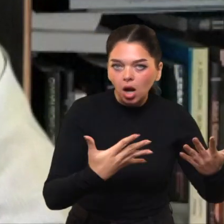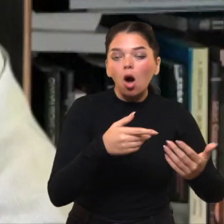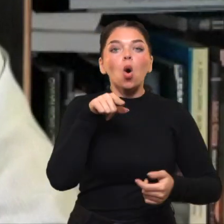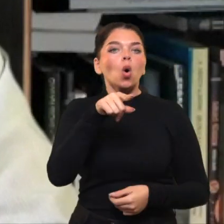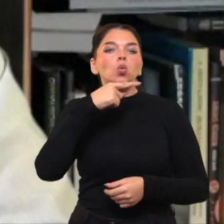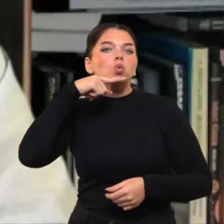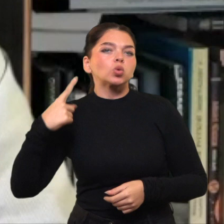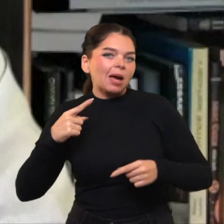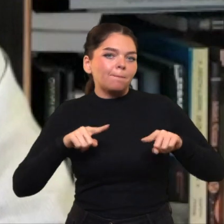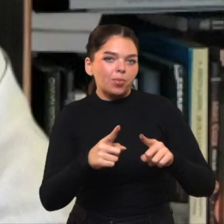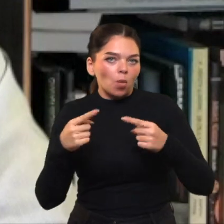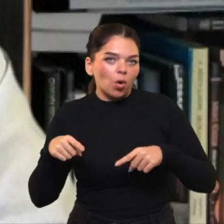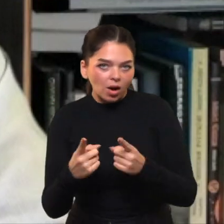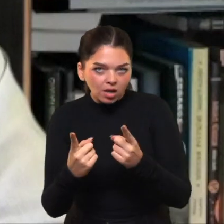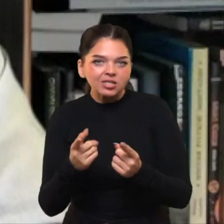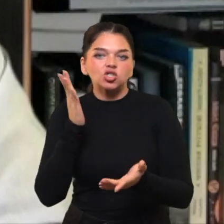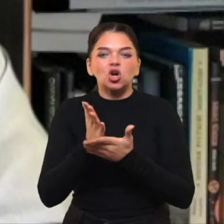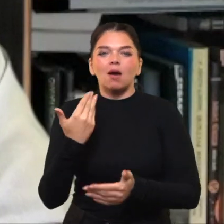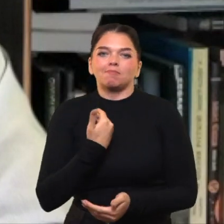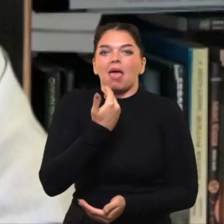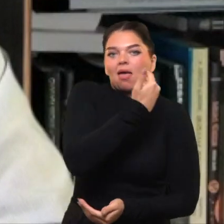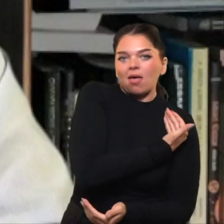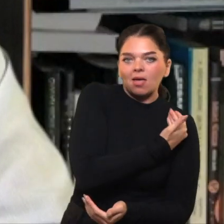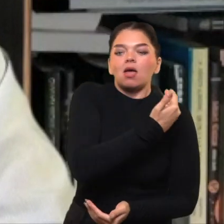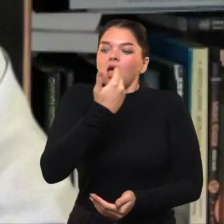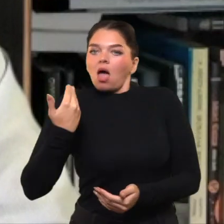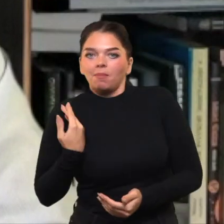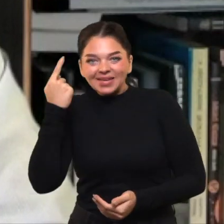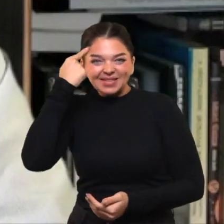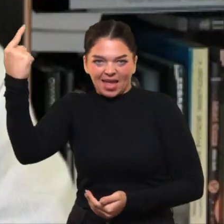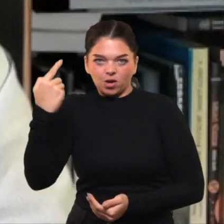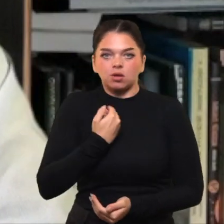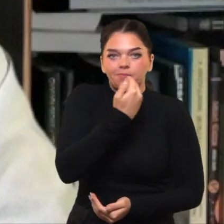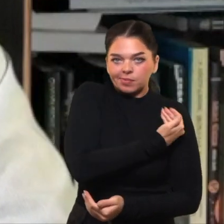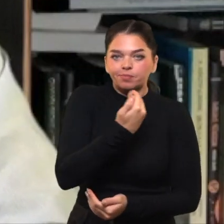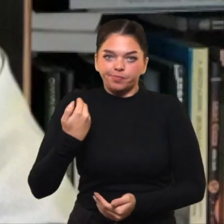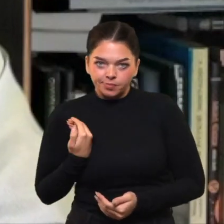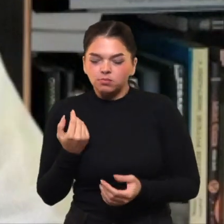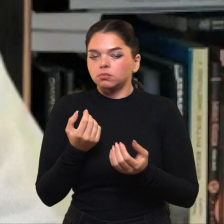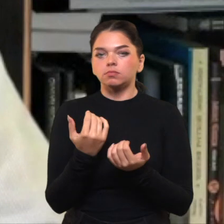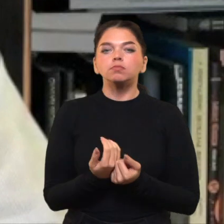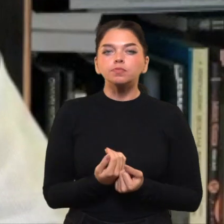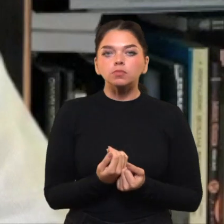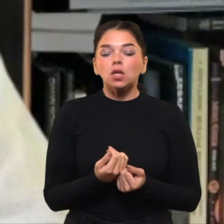Pastebėkime, Rusijos propaganda dažnai operuoja tai dešniomis, tai kairiomis idėjomis.